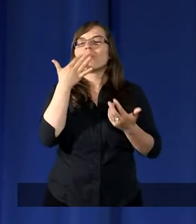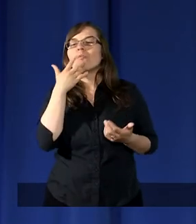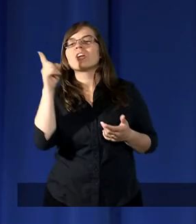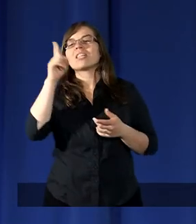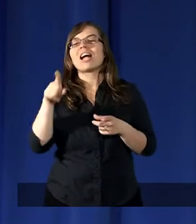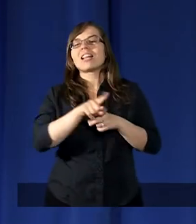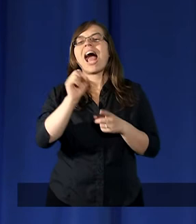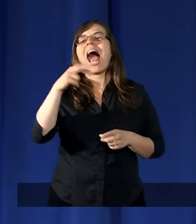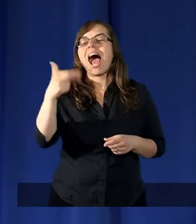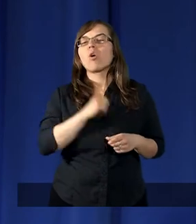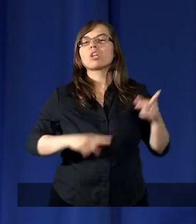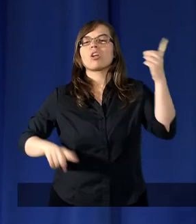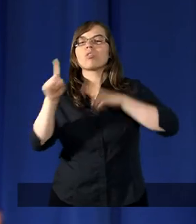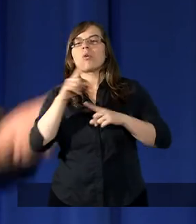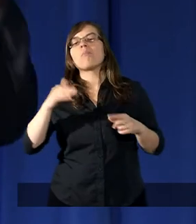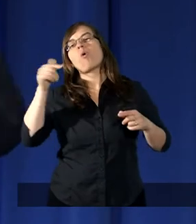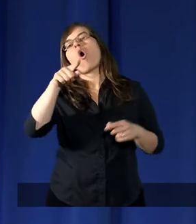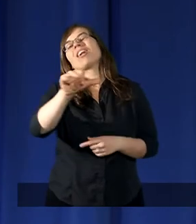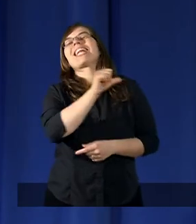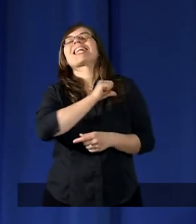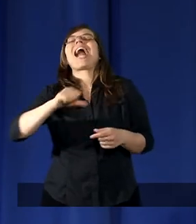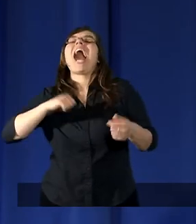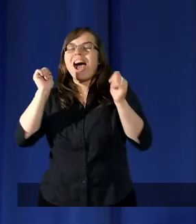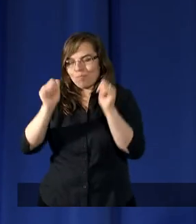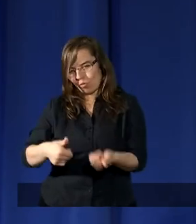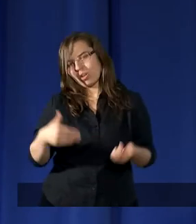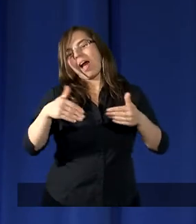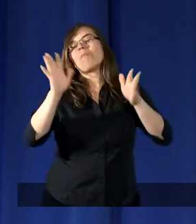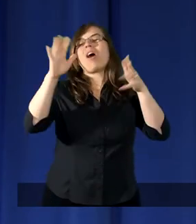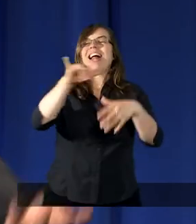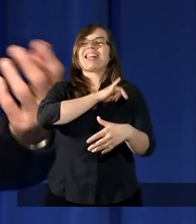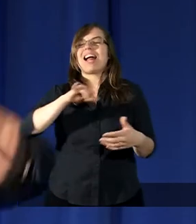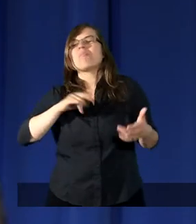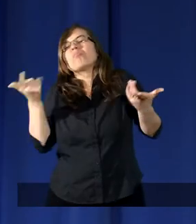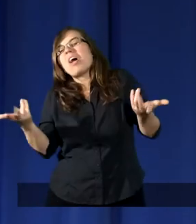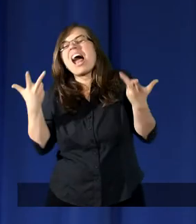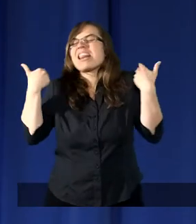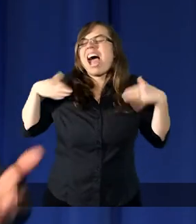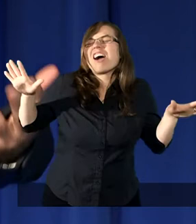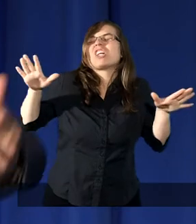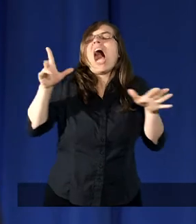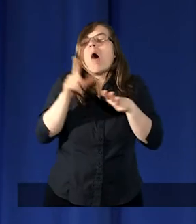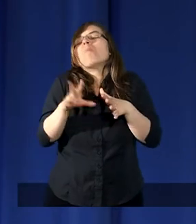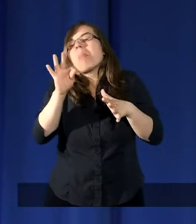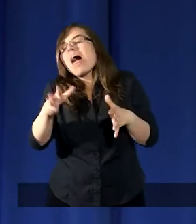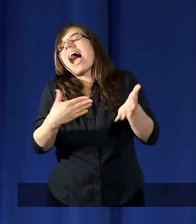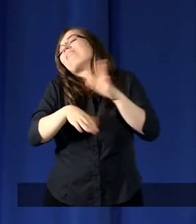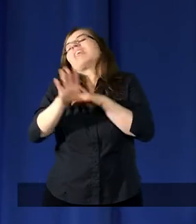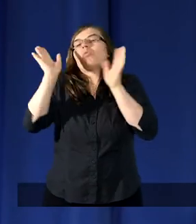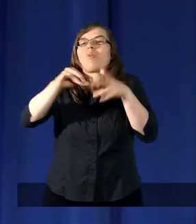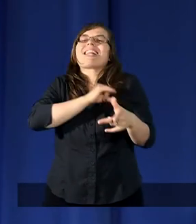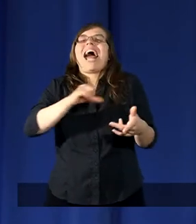się również Aron tłumaczył. No, że to się samo stało. No, no, ja nie chciałem, no, ale jakoś to się tak stało.